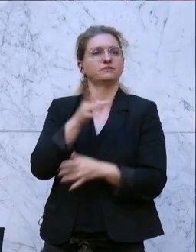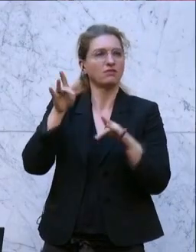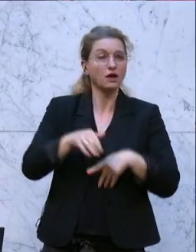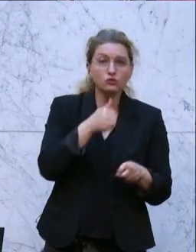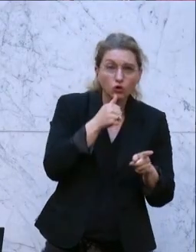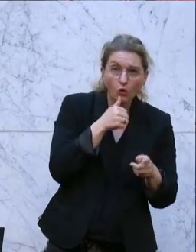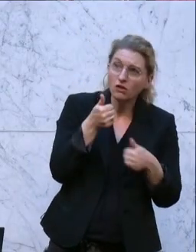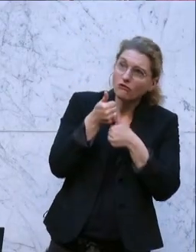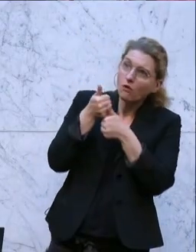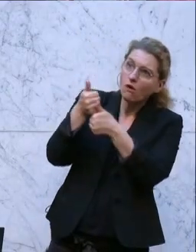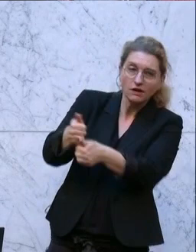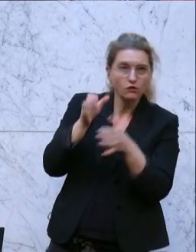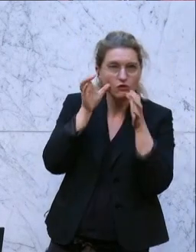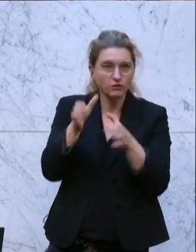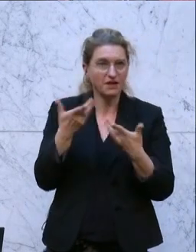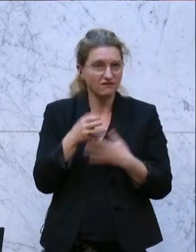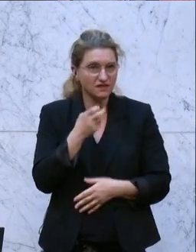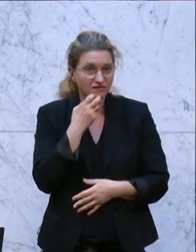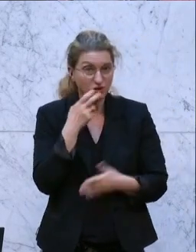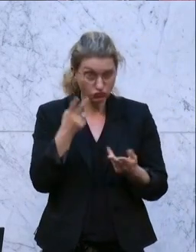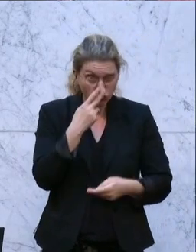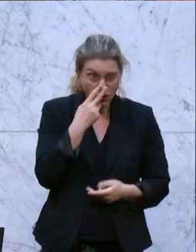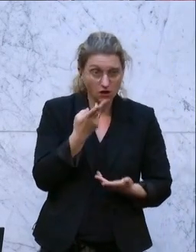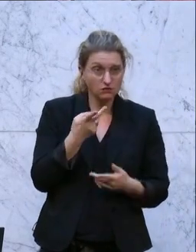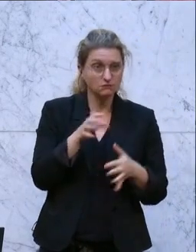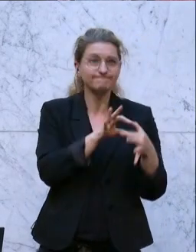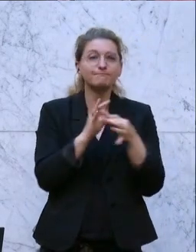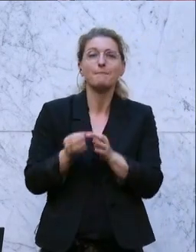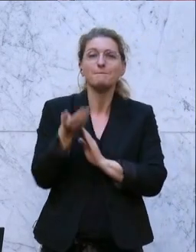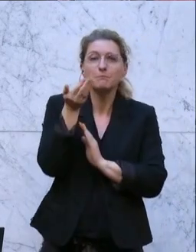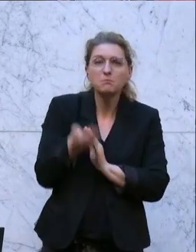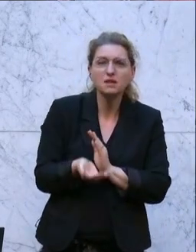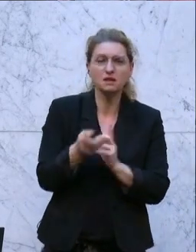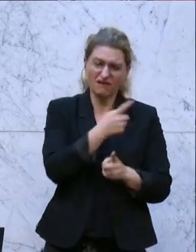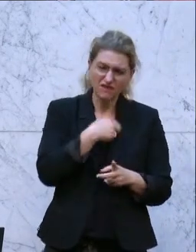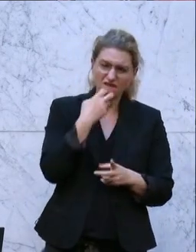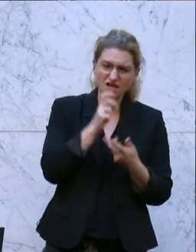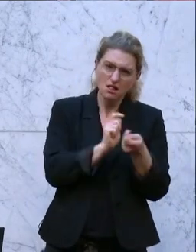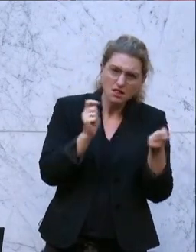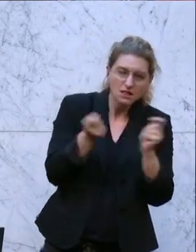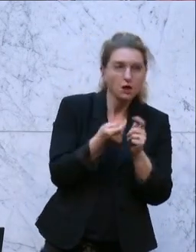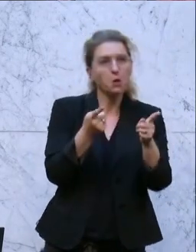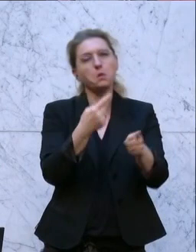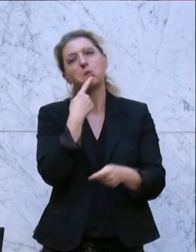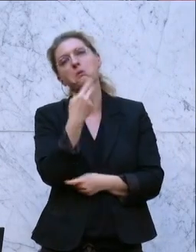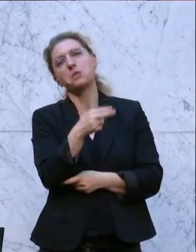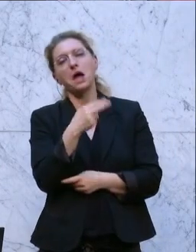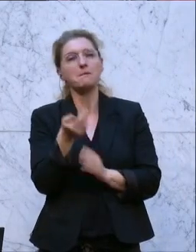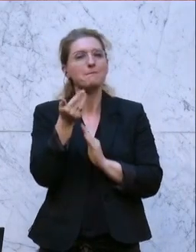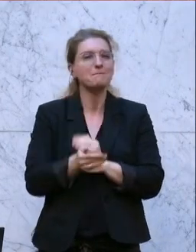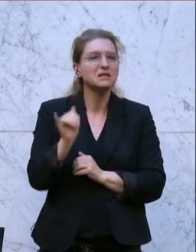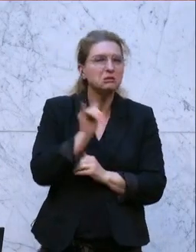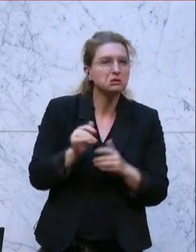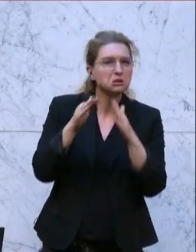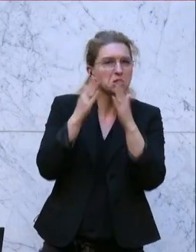ÖVP will. So schaut das aus. Bei den Mieten. Bei den Mieten wollten wir was machen. Na, Mietzinshäuser. Die